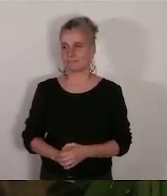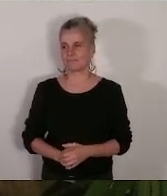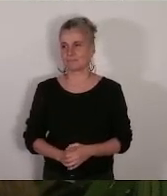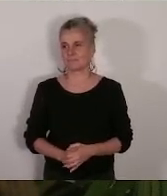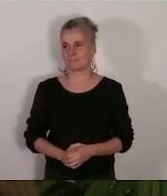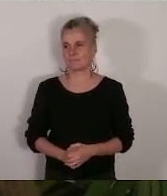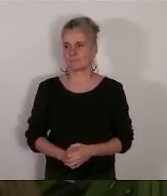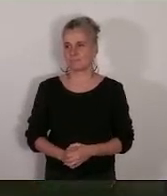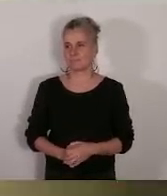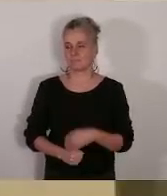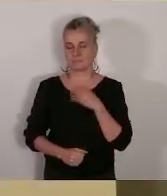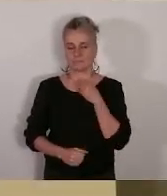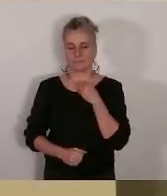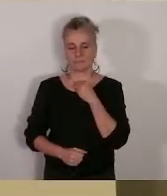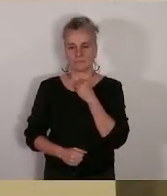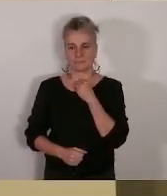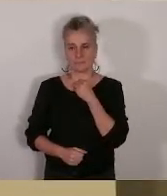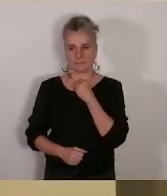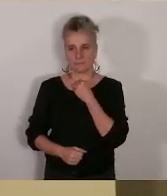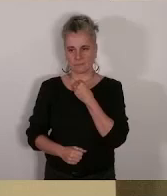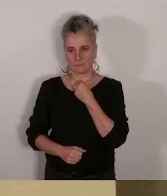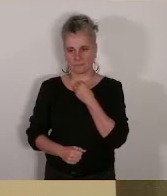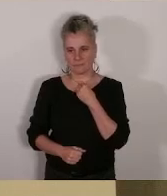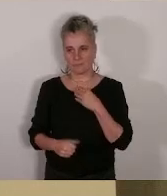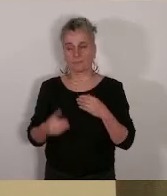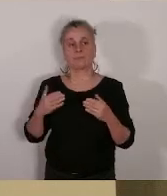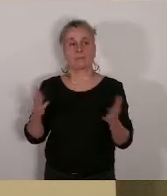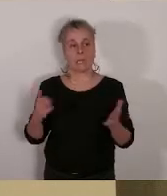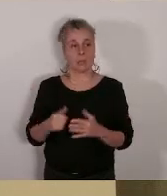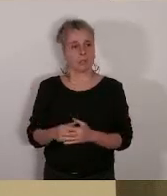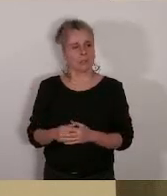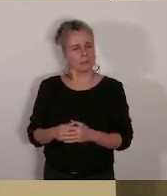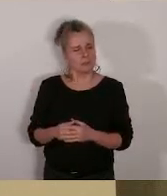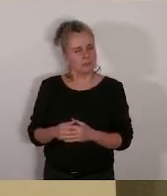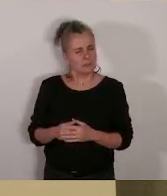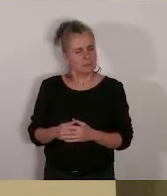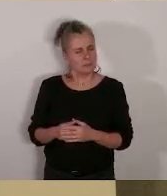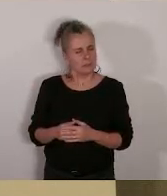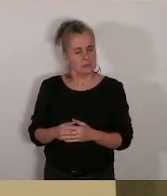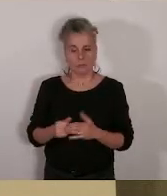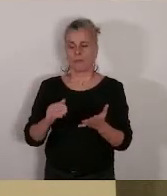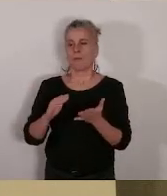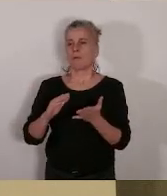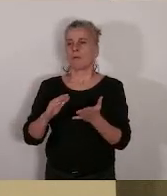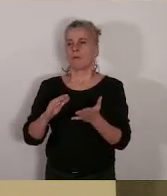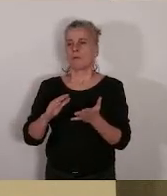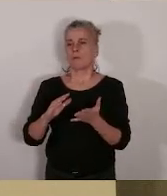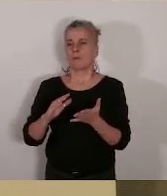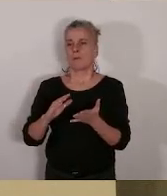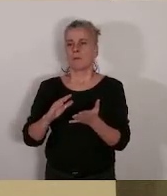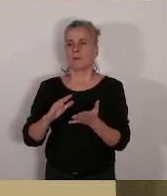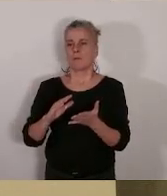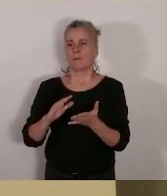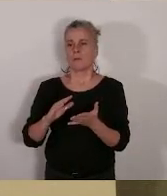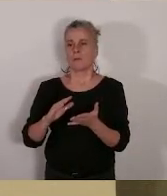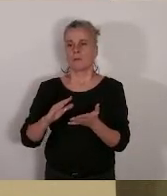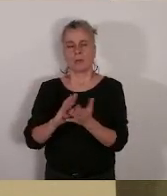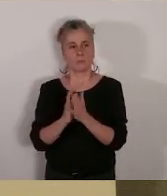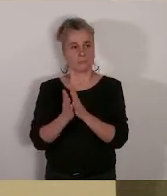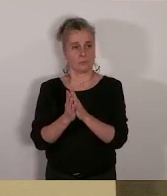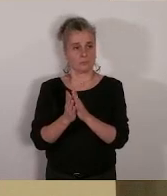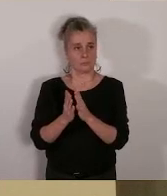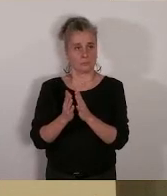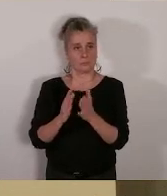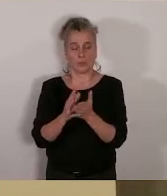Fatigué, petit, voilà. Alors, c'est le premier avancement des subventions sur le financement et de coordination des